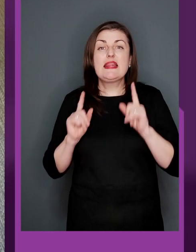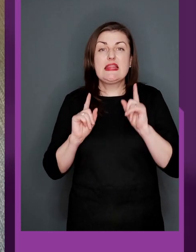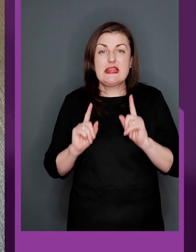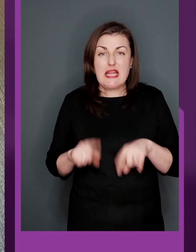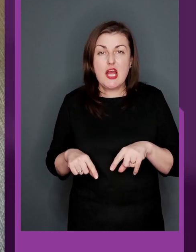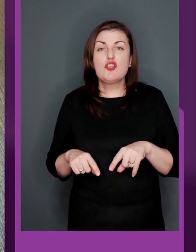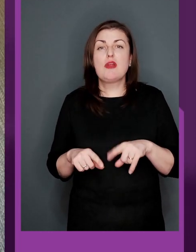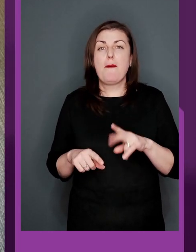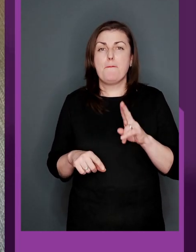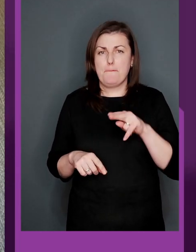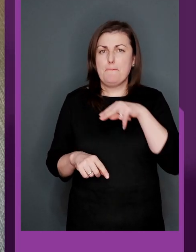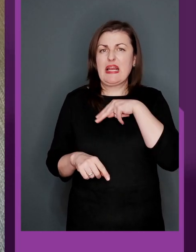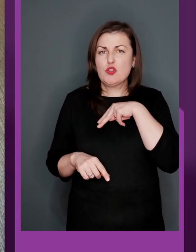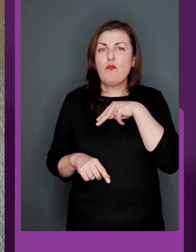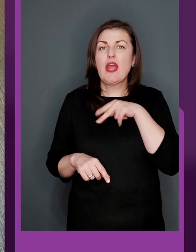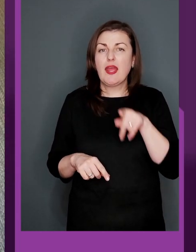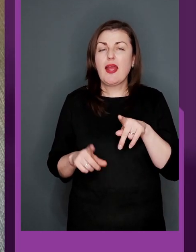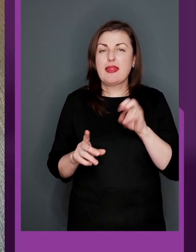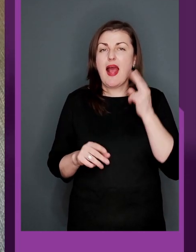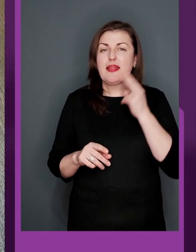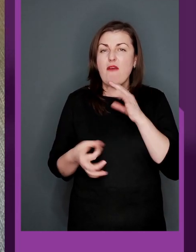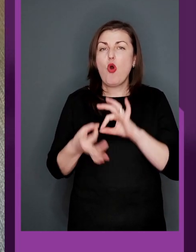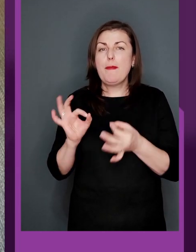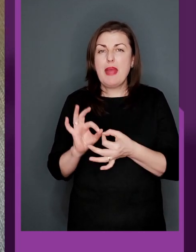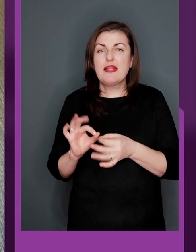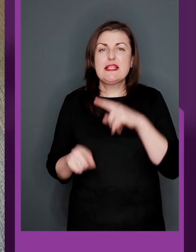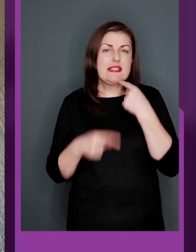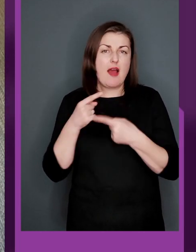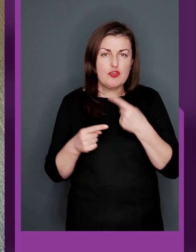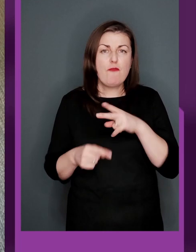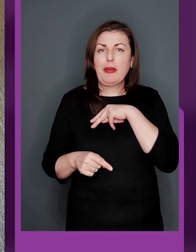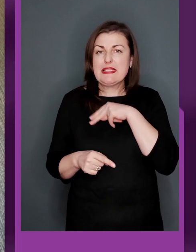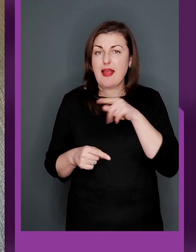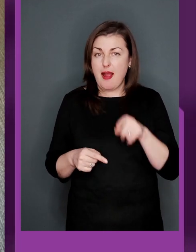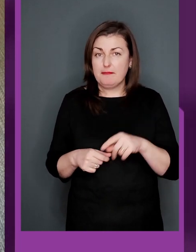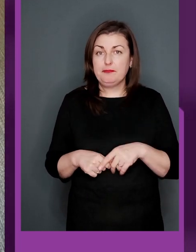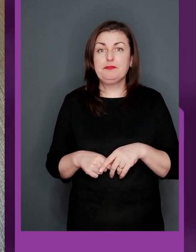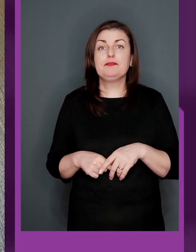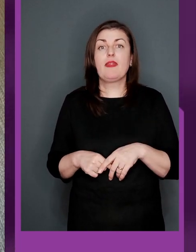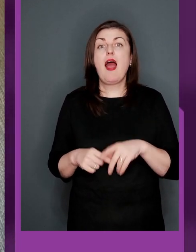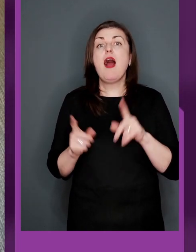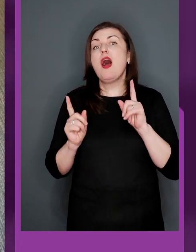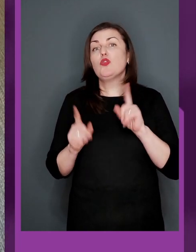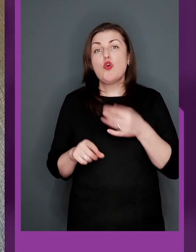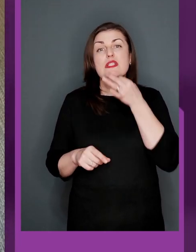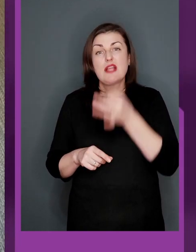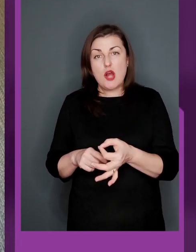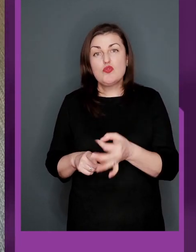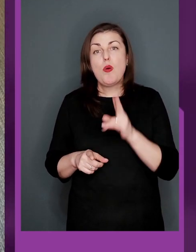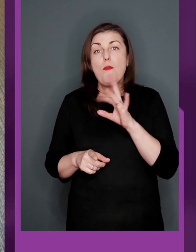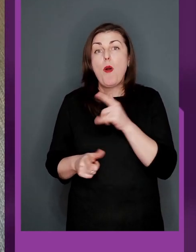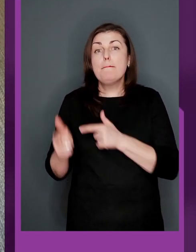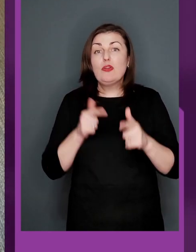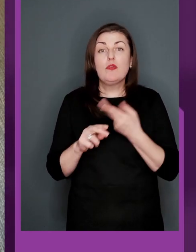яка теж призових на Дефлімпіаді завжди в призах. То,